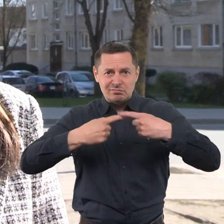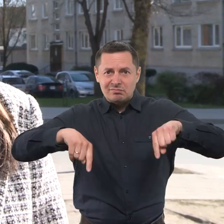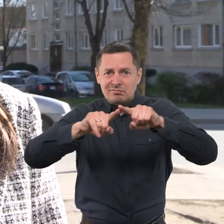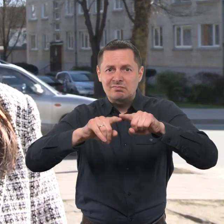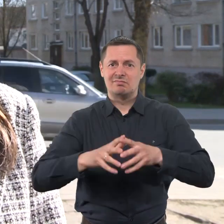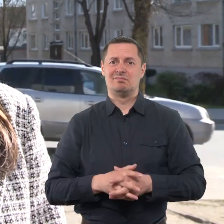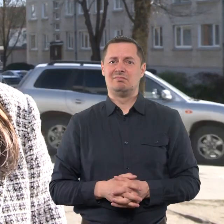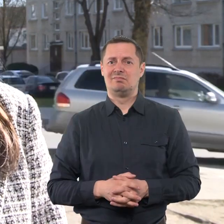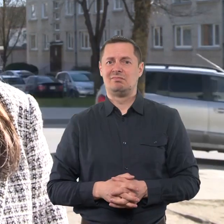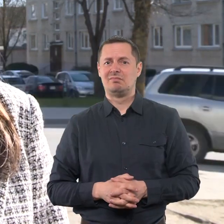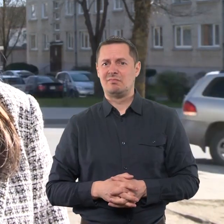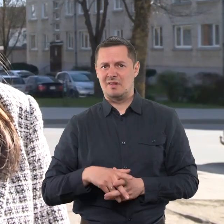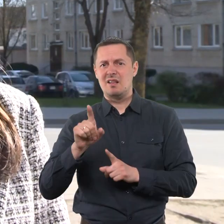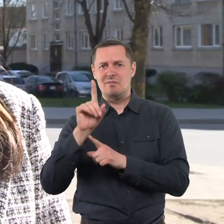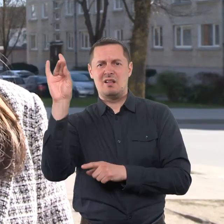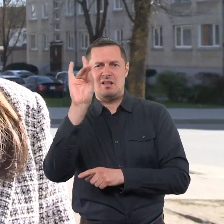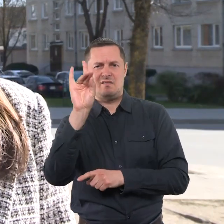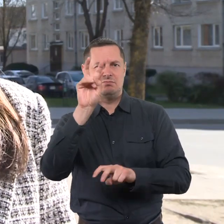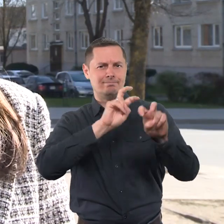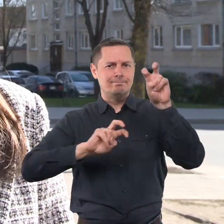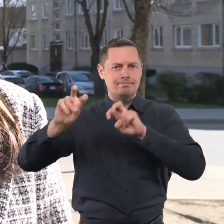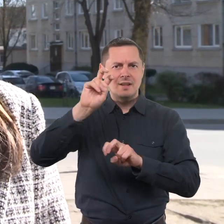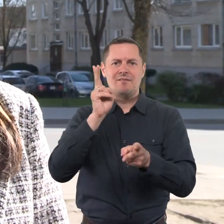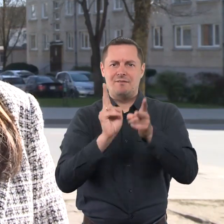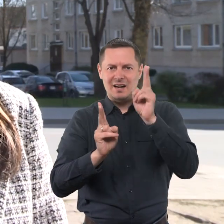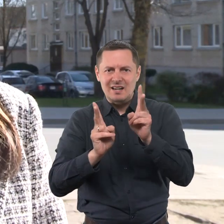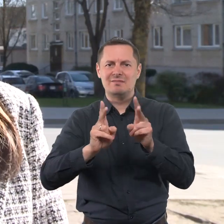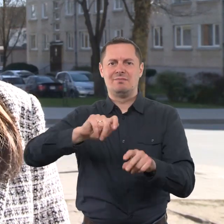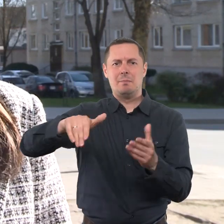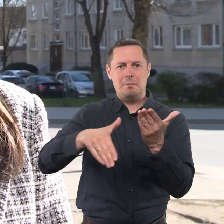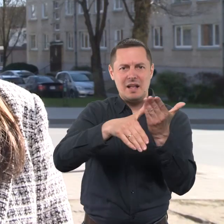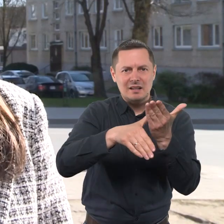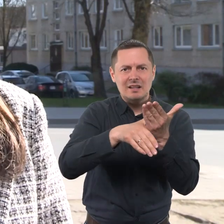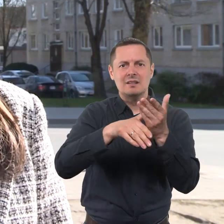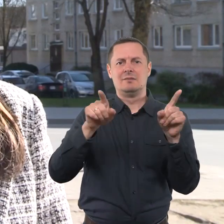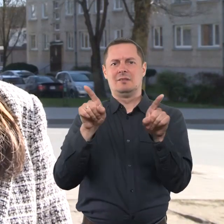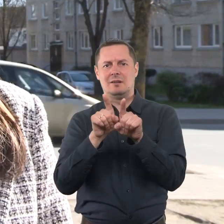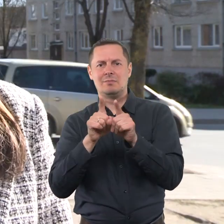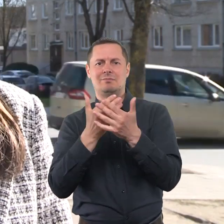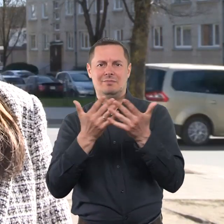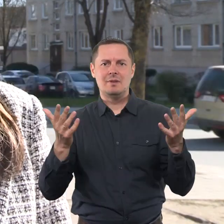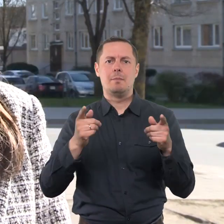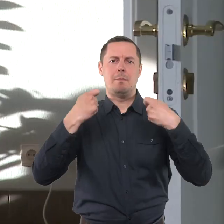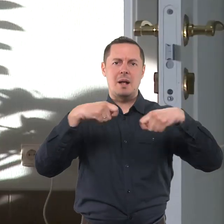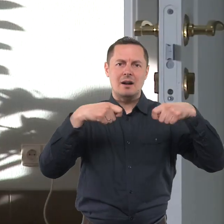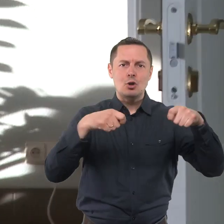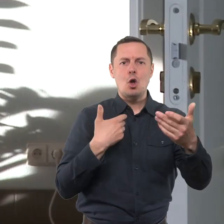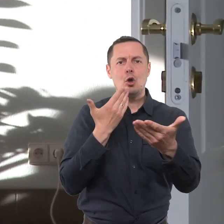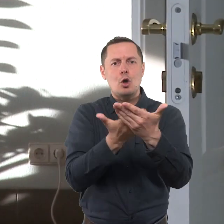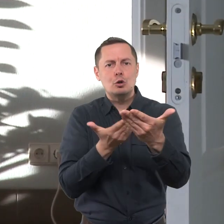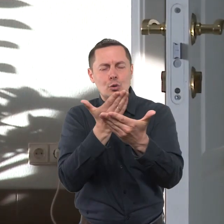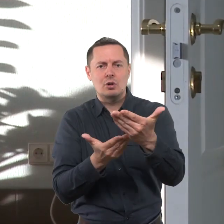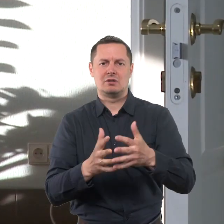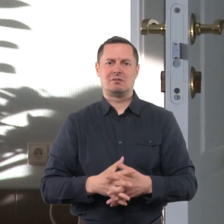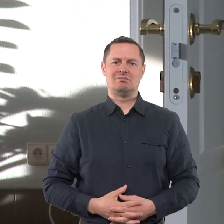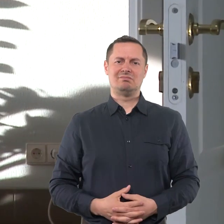užvalgosi kavinio darbuotojų, virėjų, pagalbinių virtuvės darbininkų ar pardavėjų konsultantų. Lyginant